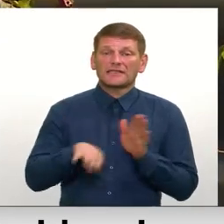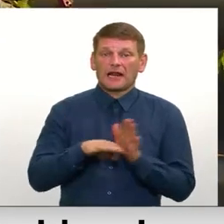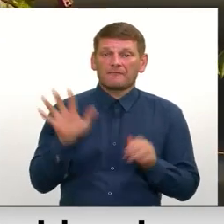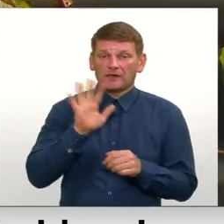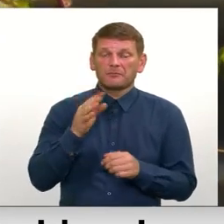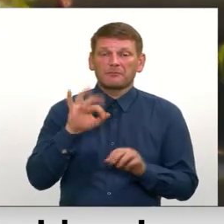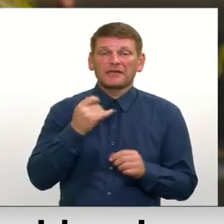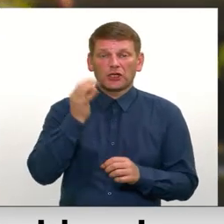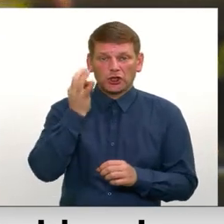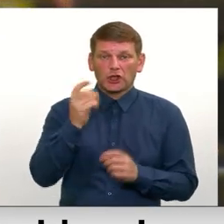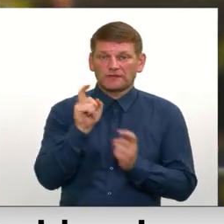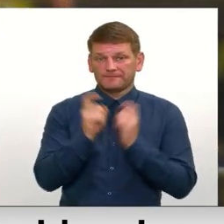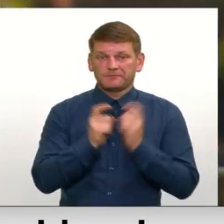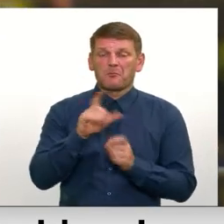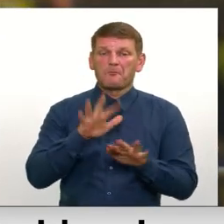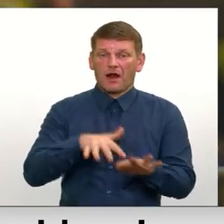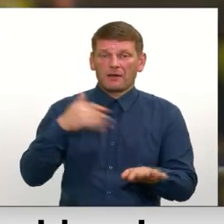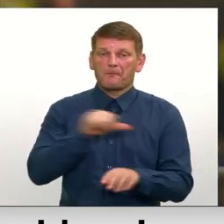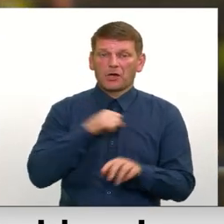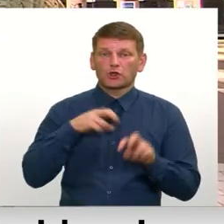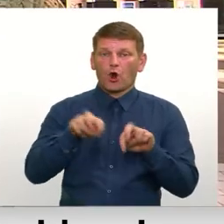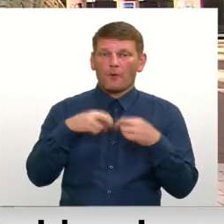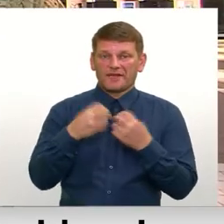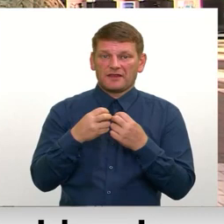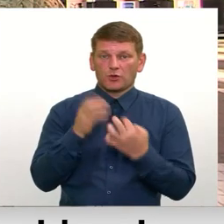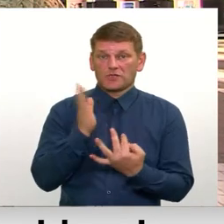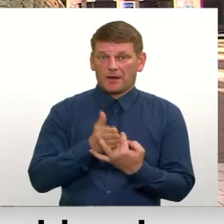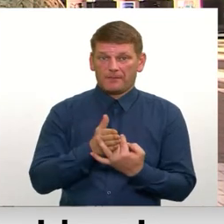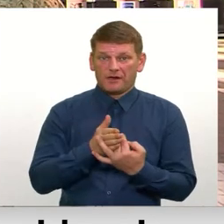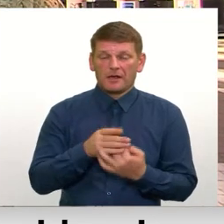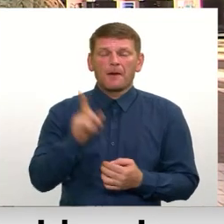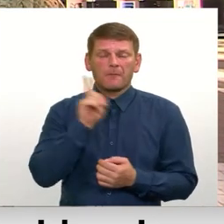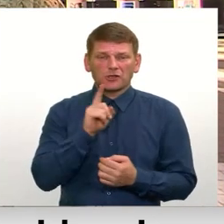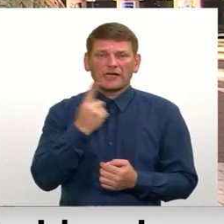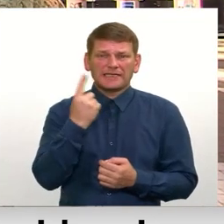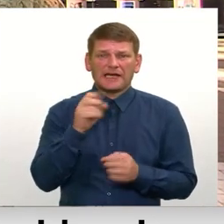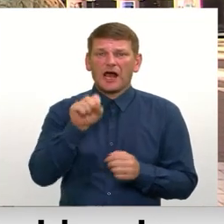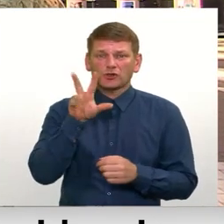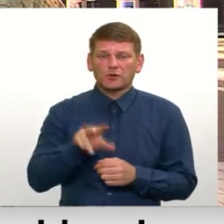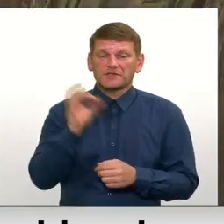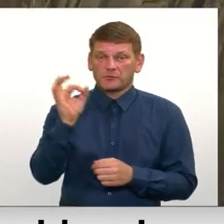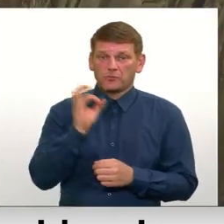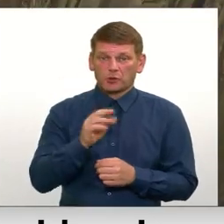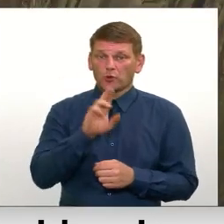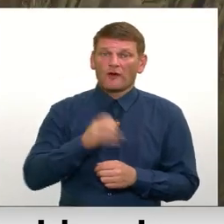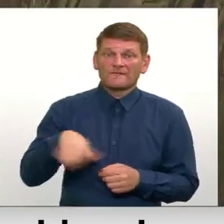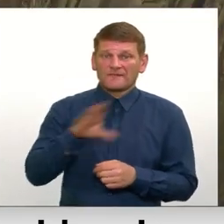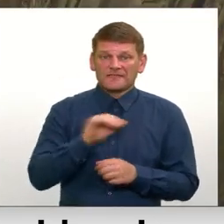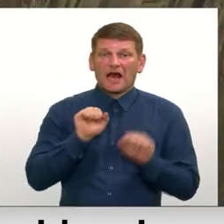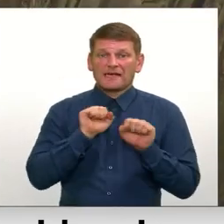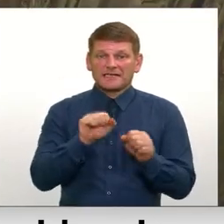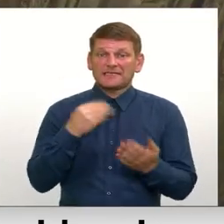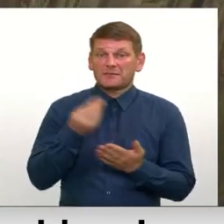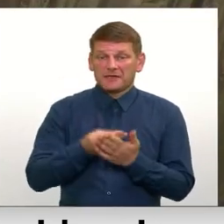tieši stīvēšanās parlamenta paša komiteja starpā. Pašlaik tikai 18% no visiem aizsardzības